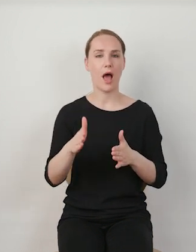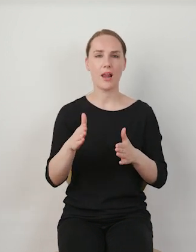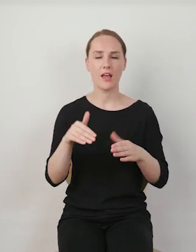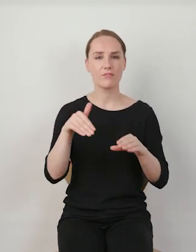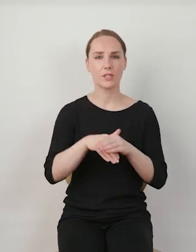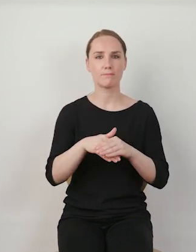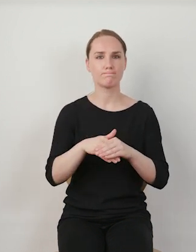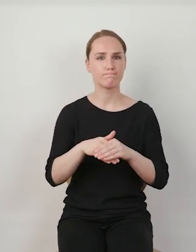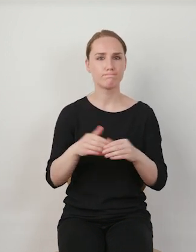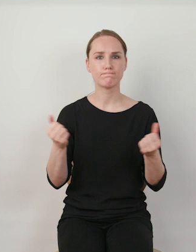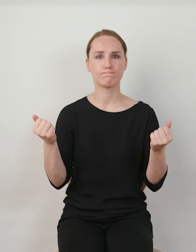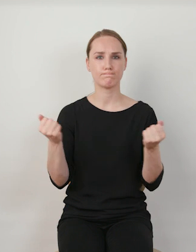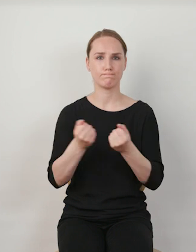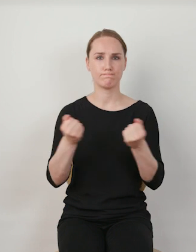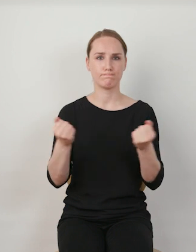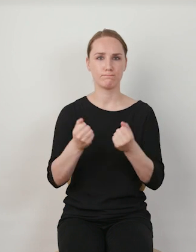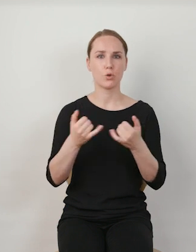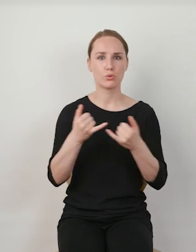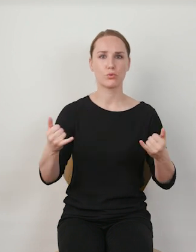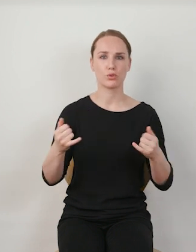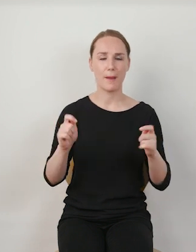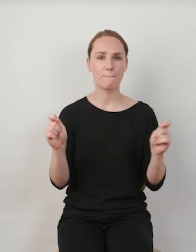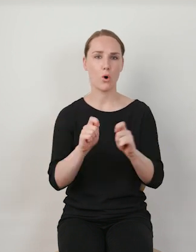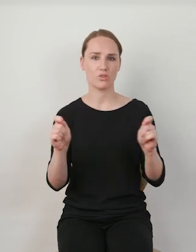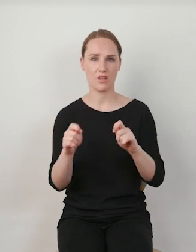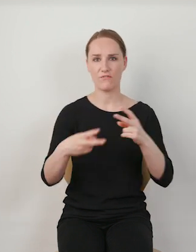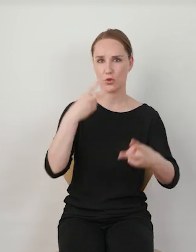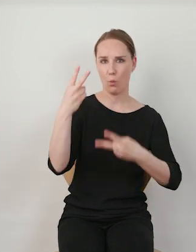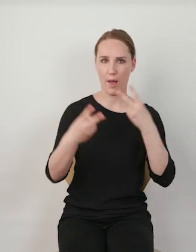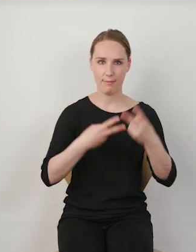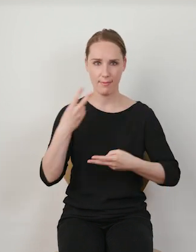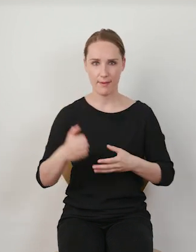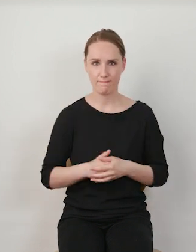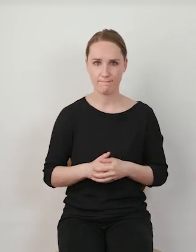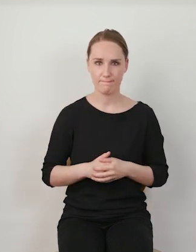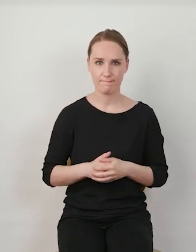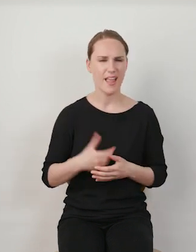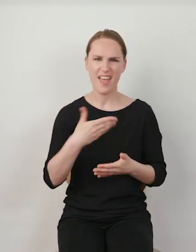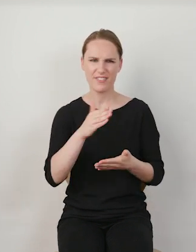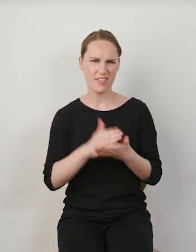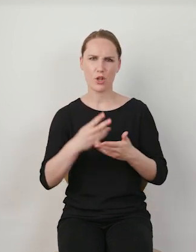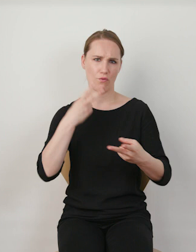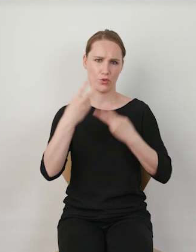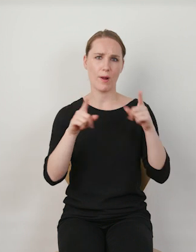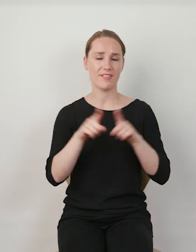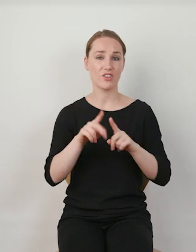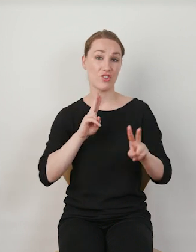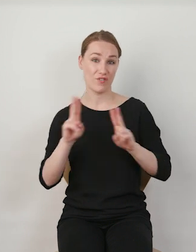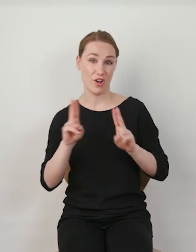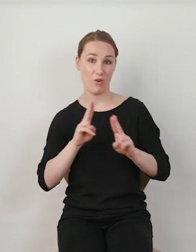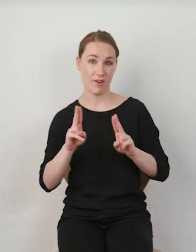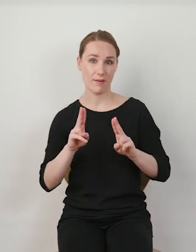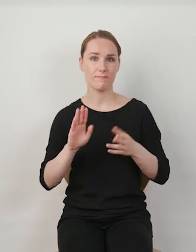mocno naładowane różnymi bodźcami wizualnymi. I nie tylko wizualnymi, bo również dźwiękowymi.